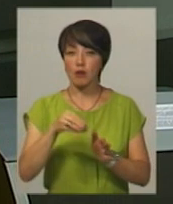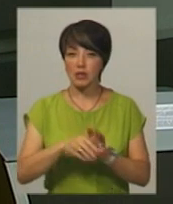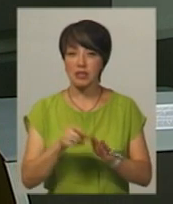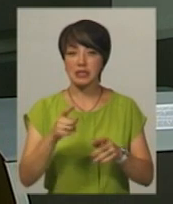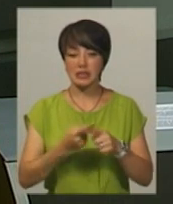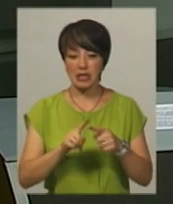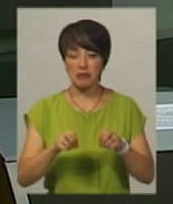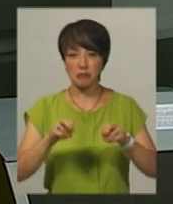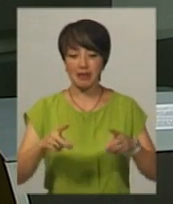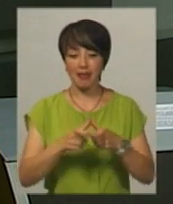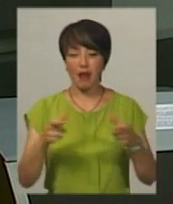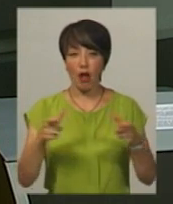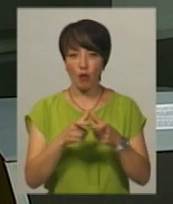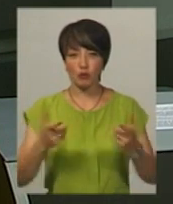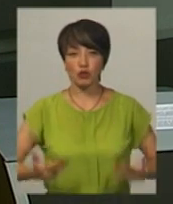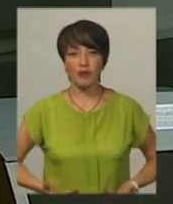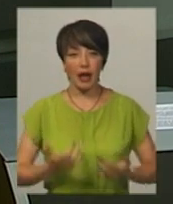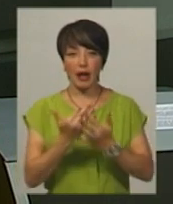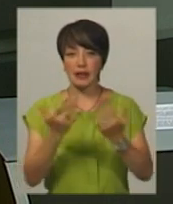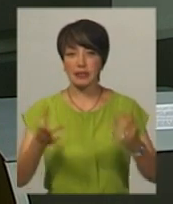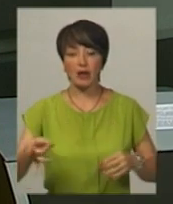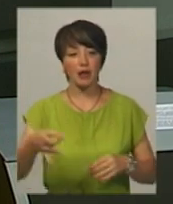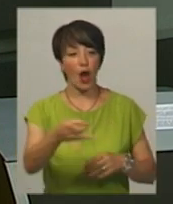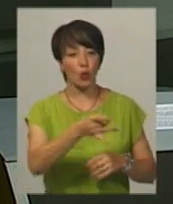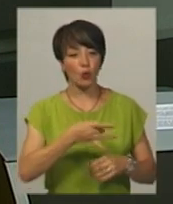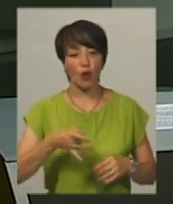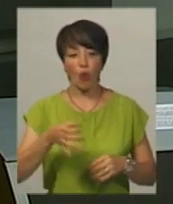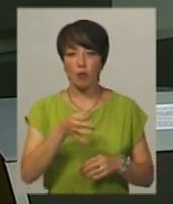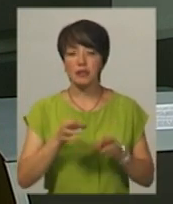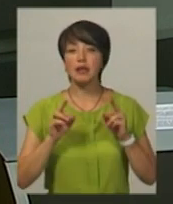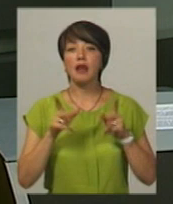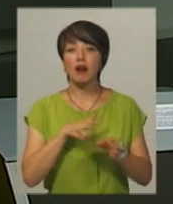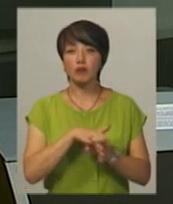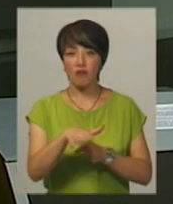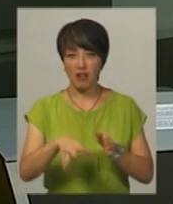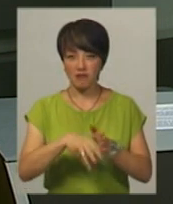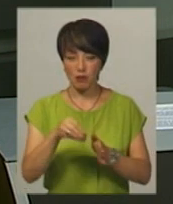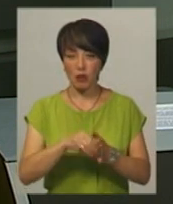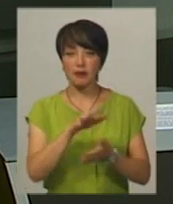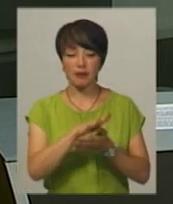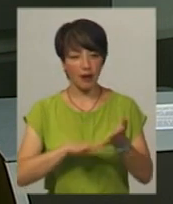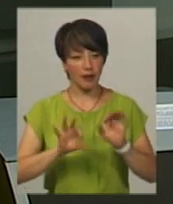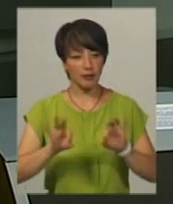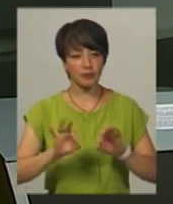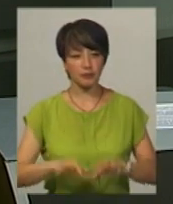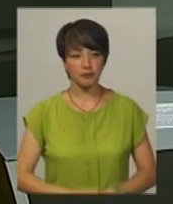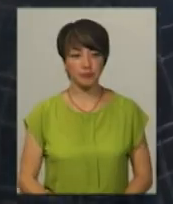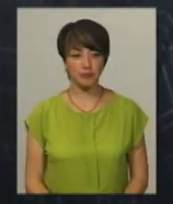за відкріпними талонами, адже проживають у різних районах області. Як відбувалося голосування, бачила Тетяна Ворожцова.